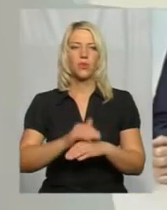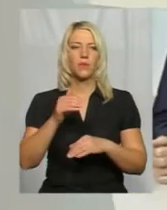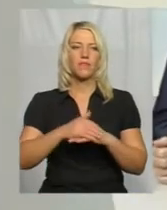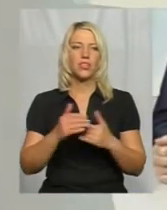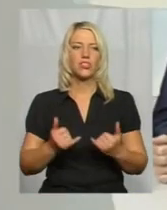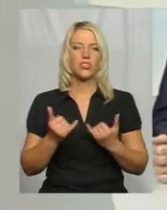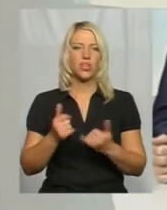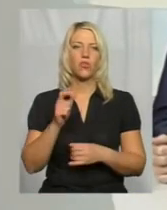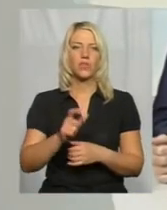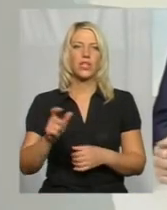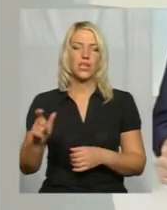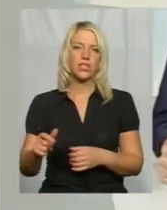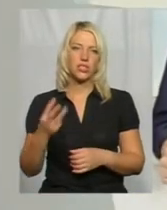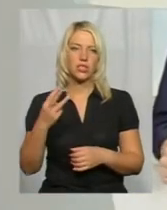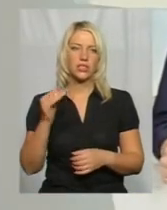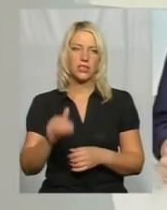шановні глядачі!